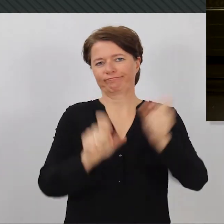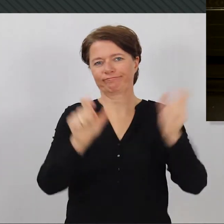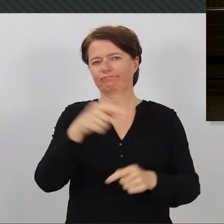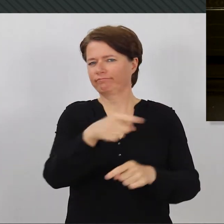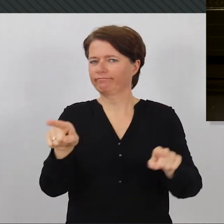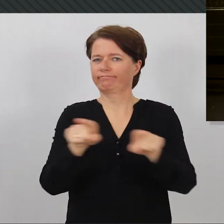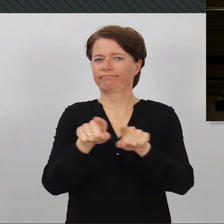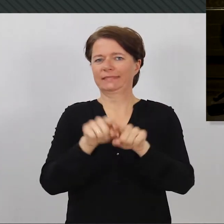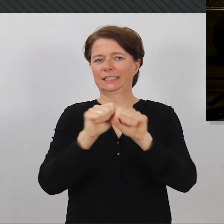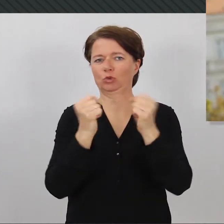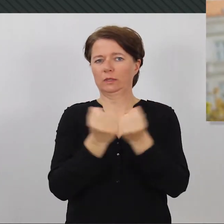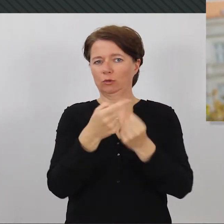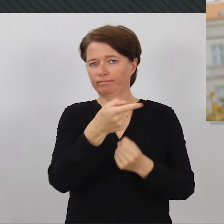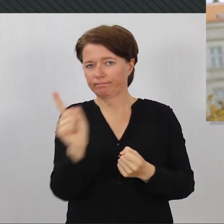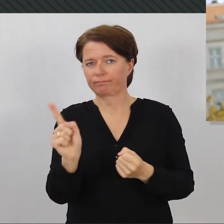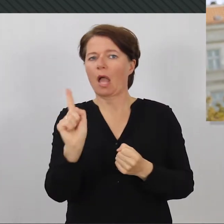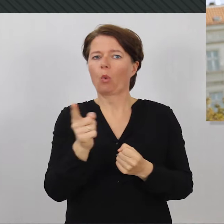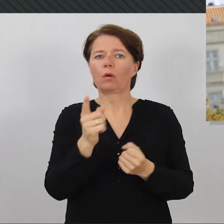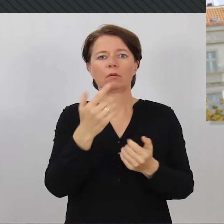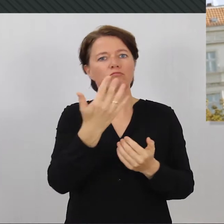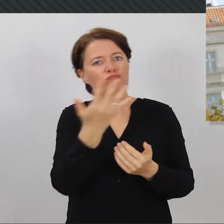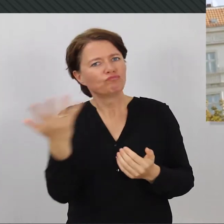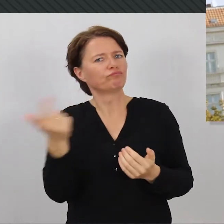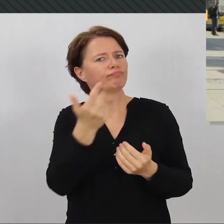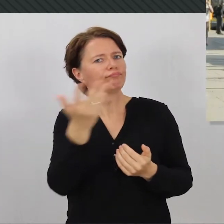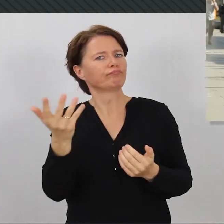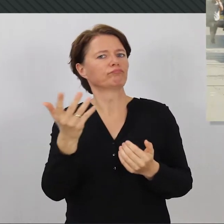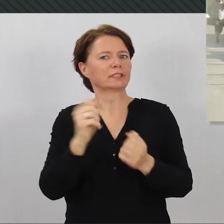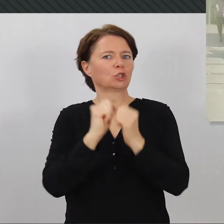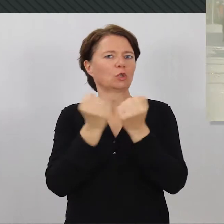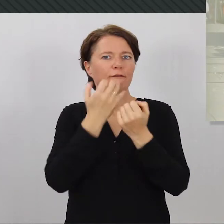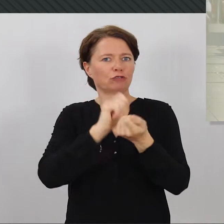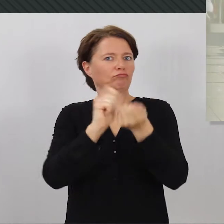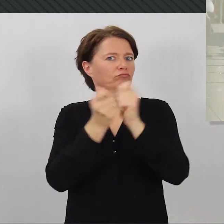diesen Situationen stecken oder etwas an diesen Situationen ändern wollen.